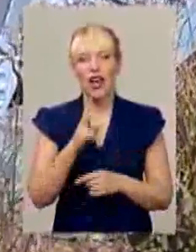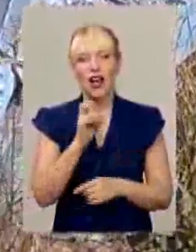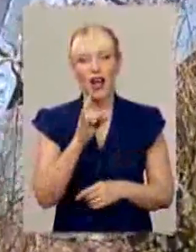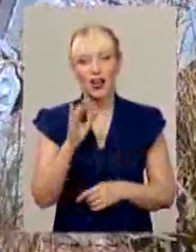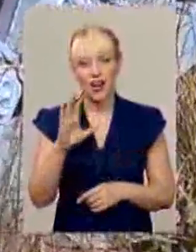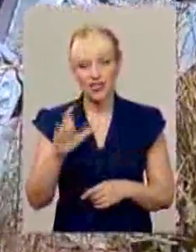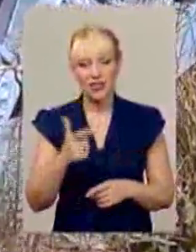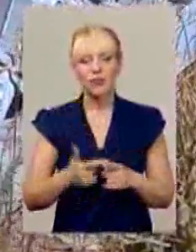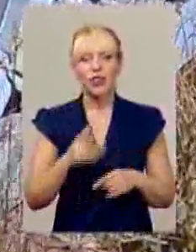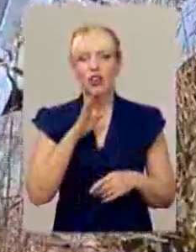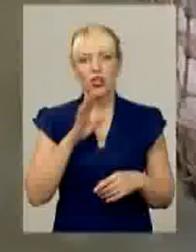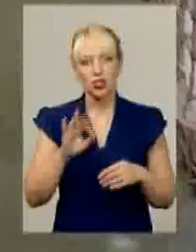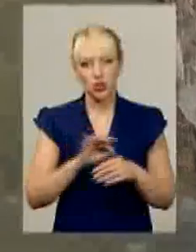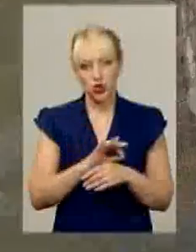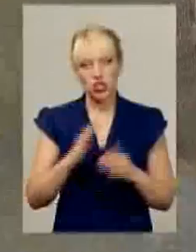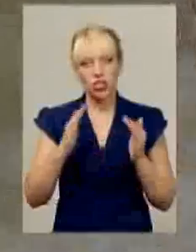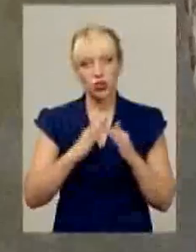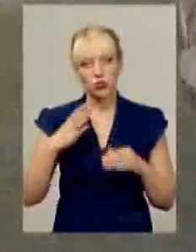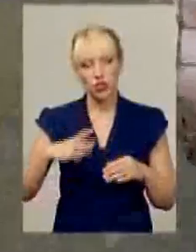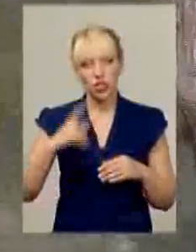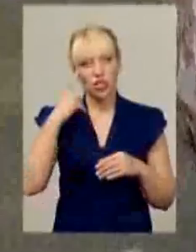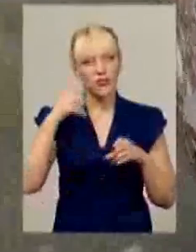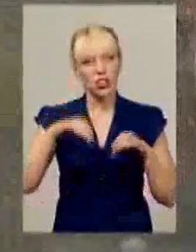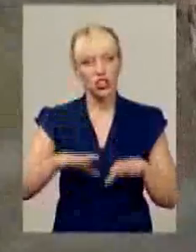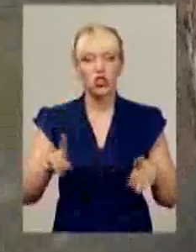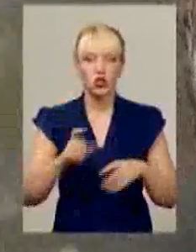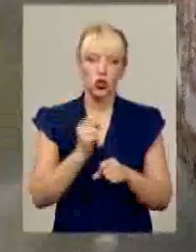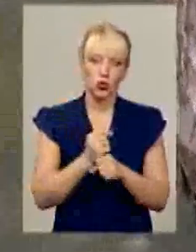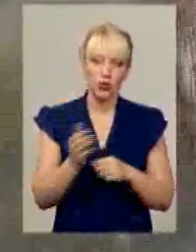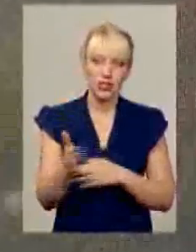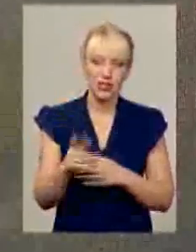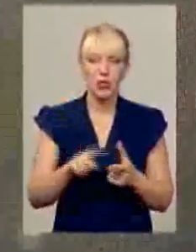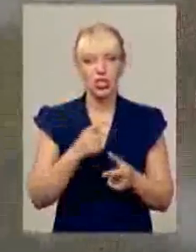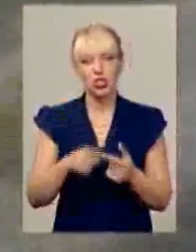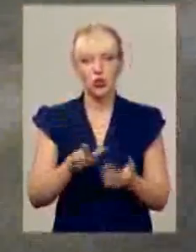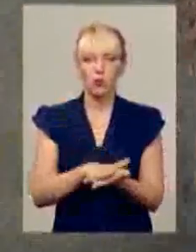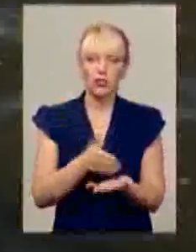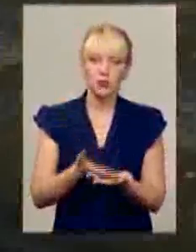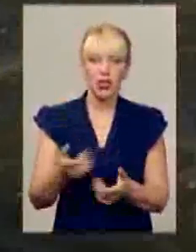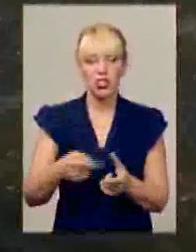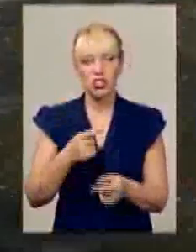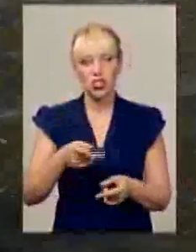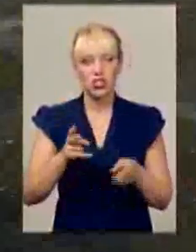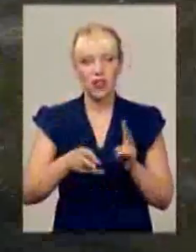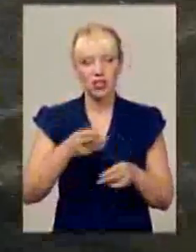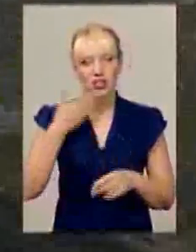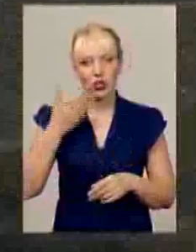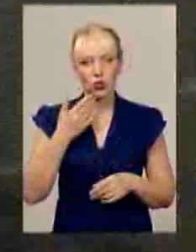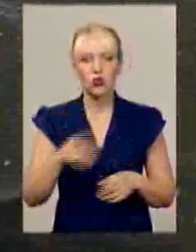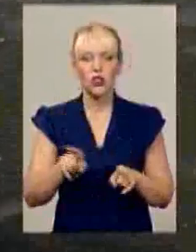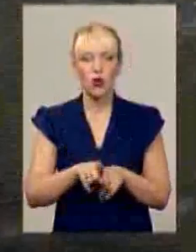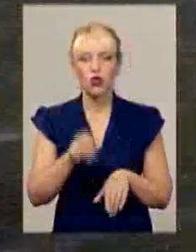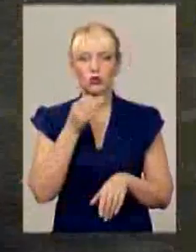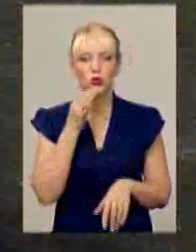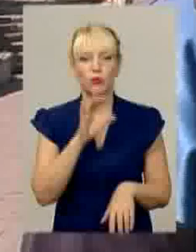чекає дружина Адель. Вона й вирішує, що робити зі спійманою рибою далі. Чи то підсмажити, чи зварити юшку. Подобається рибалити й